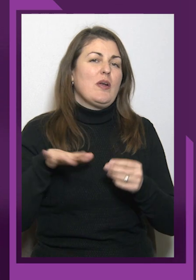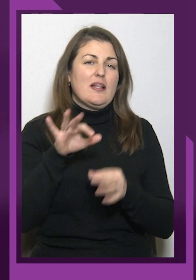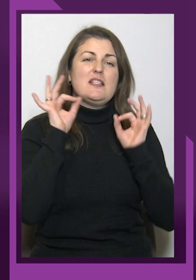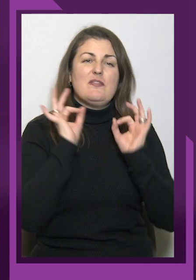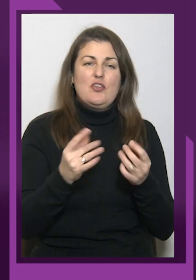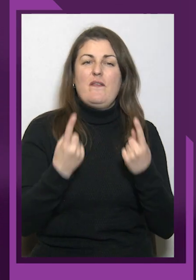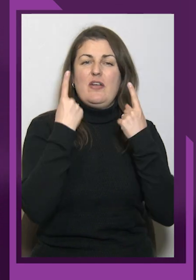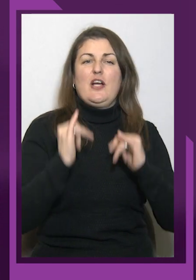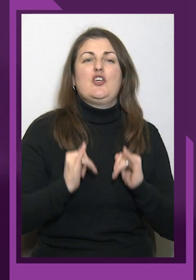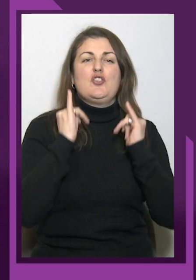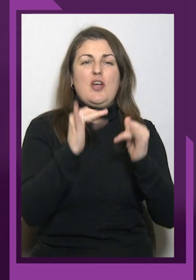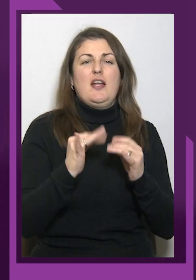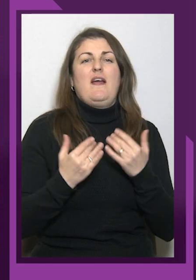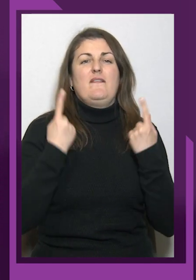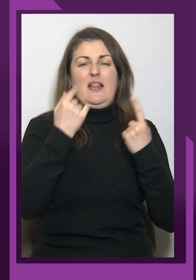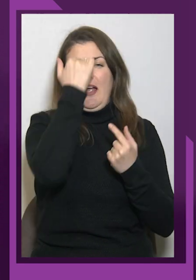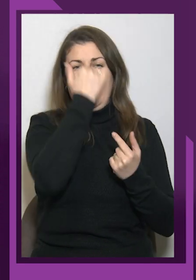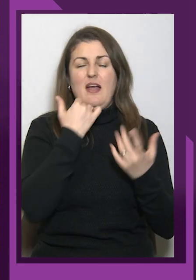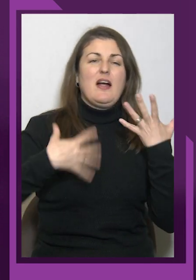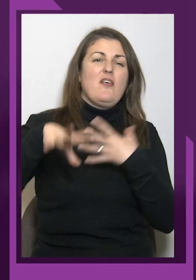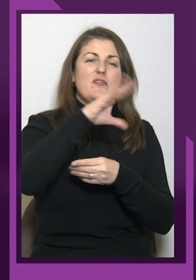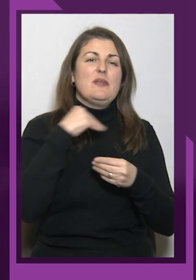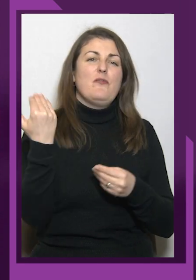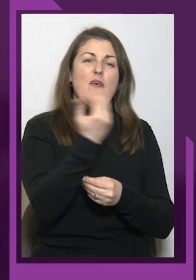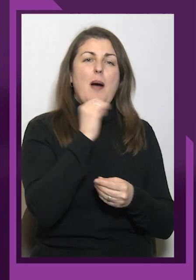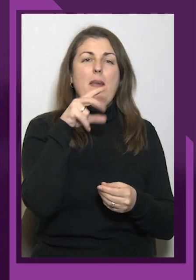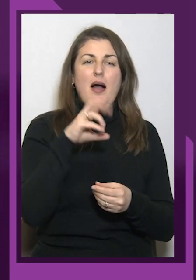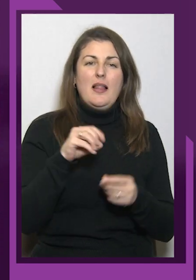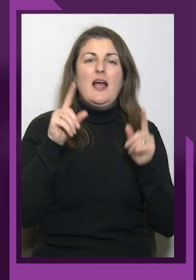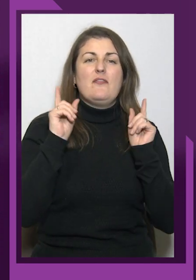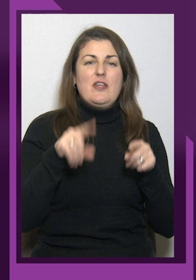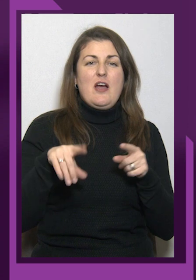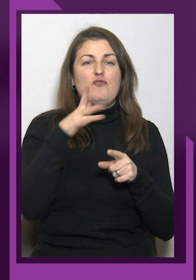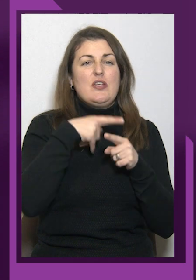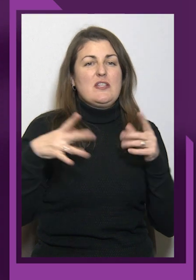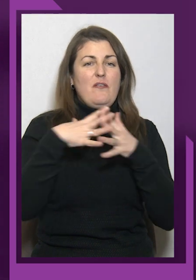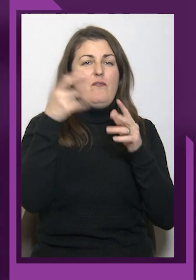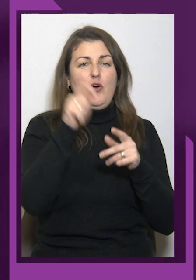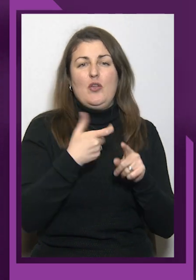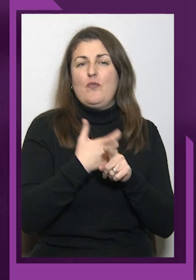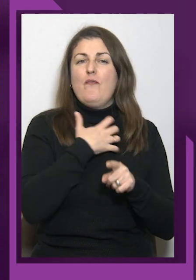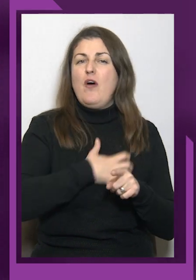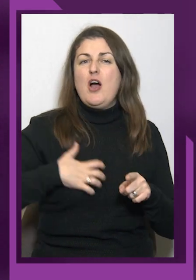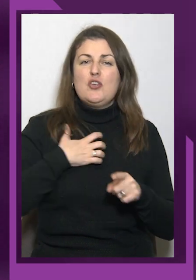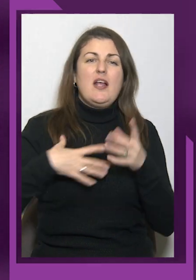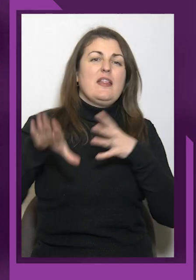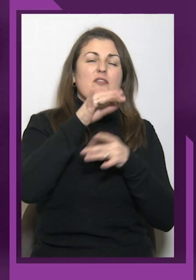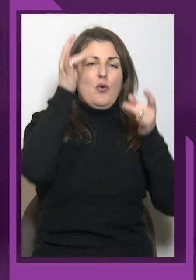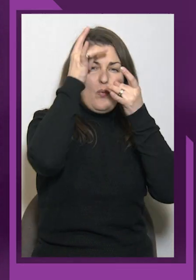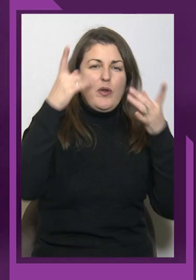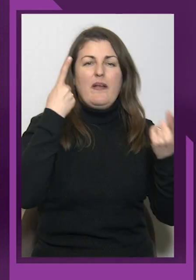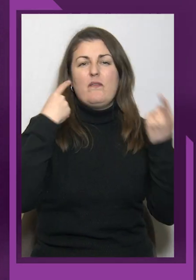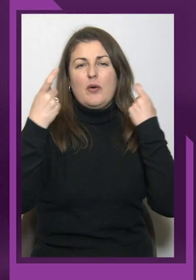Звичайно, велика шана і велика дяка всім вам. Але також в часи війни напрочуд важливо на всіх культурних,